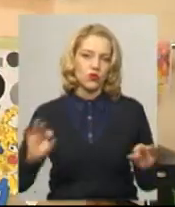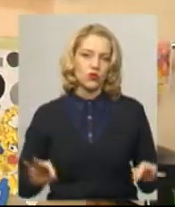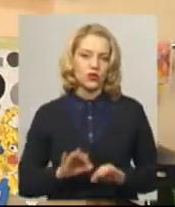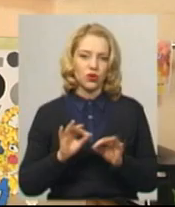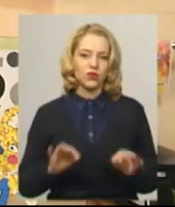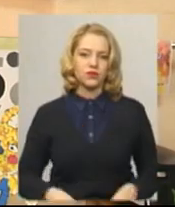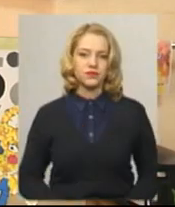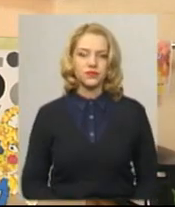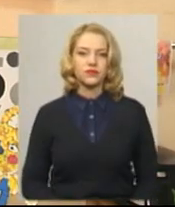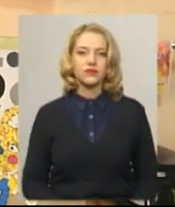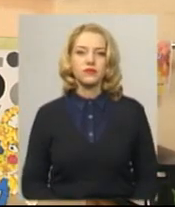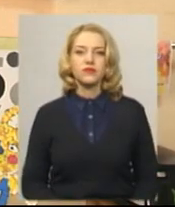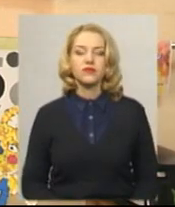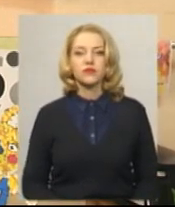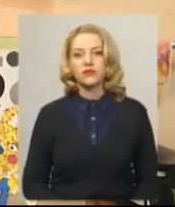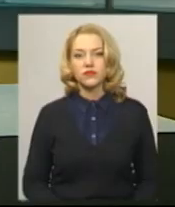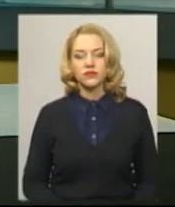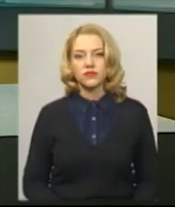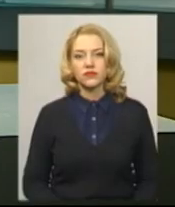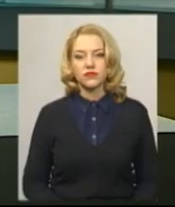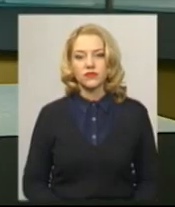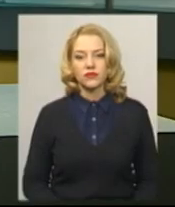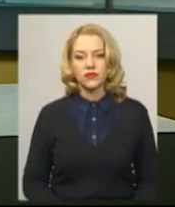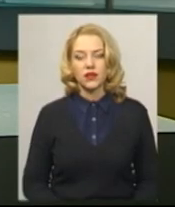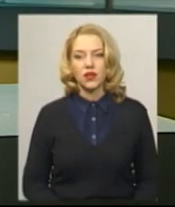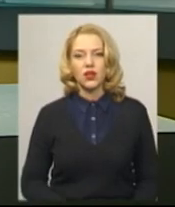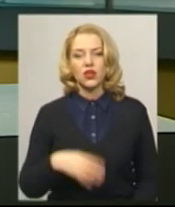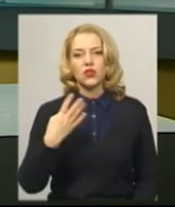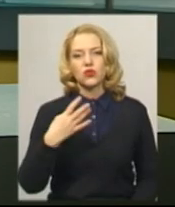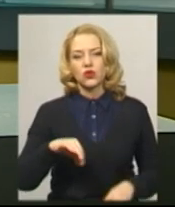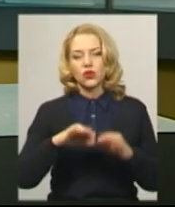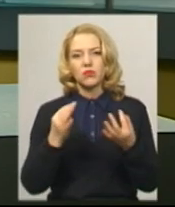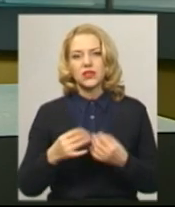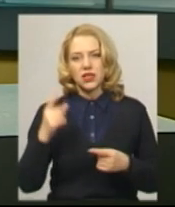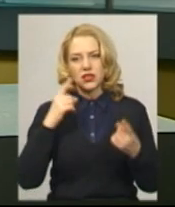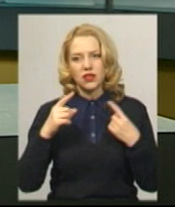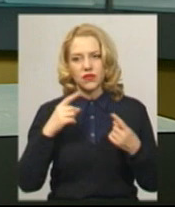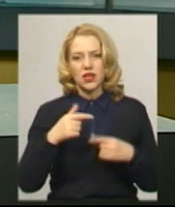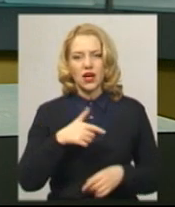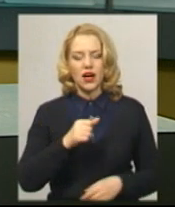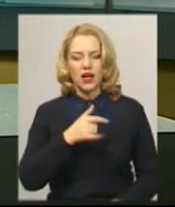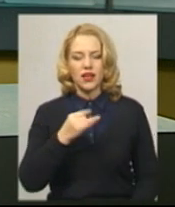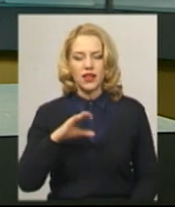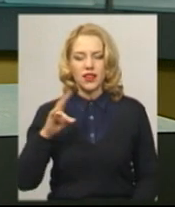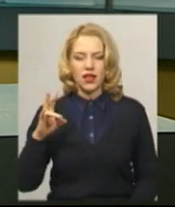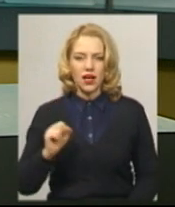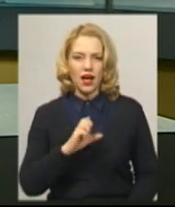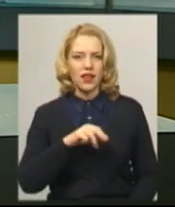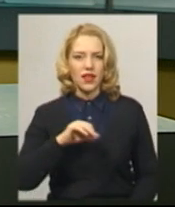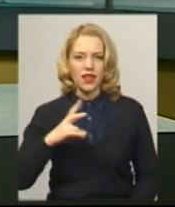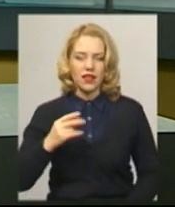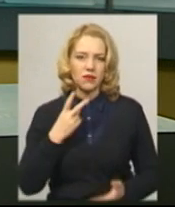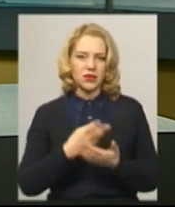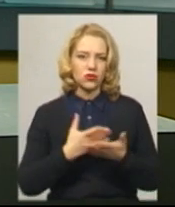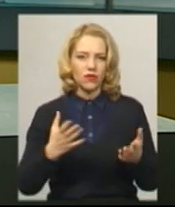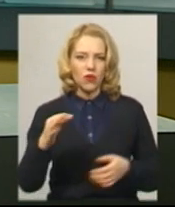Сегольник, новини на Суспільному, Хмельницький. 40 мистецьких творів Гаяне Атаян презентували в обласному центрі.